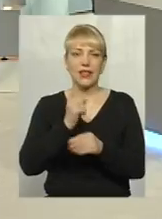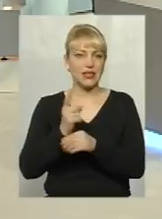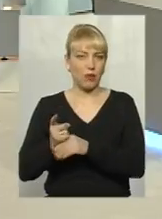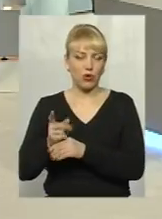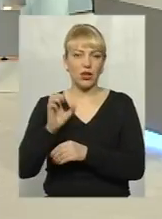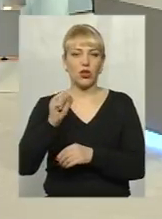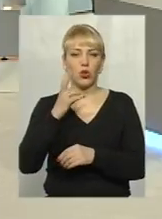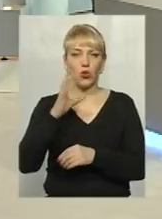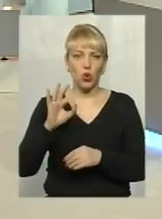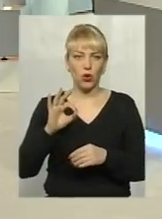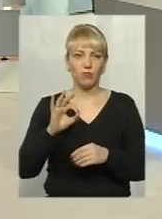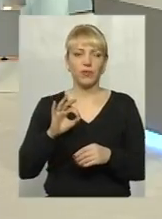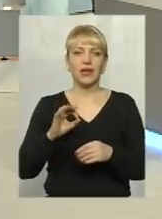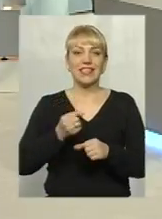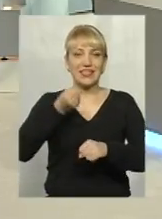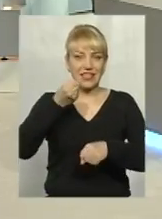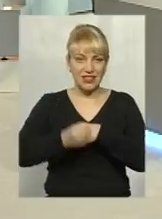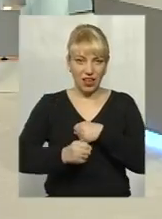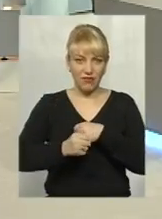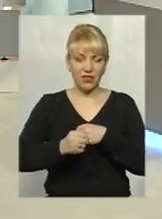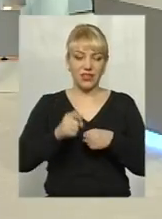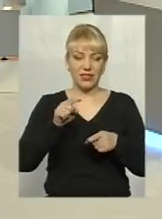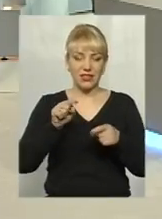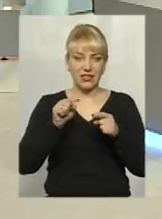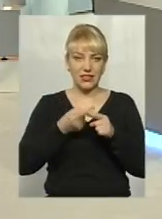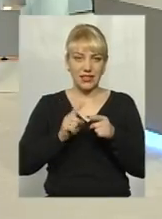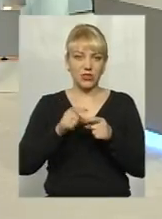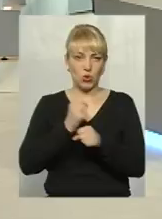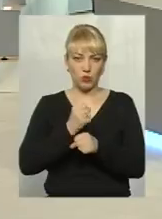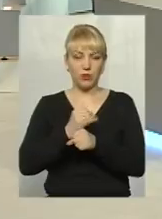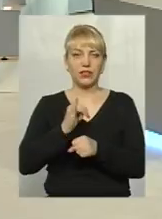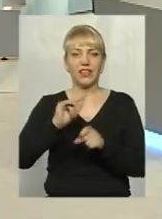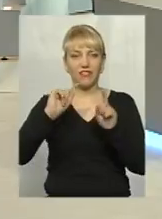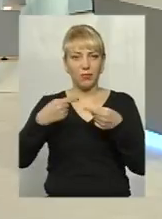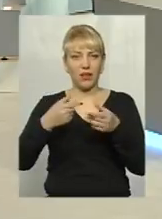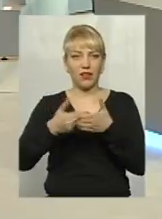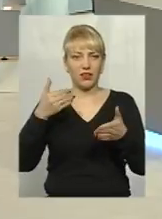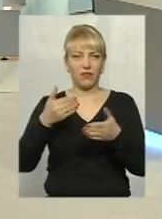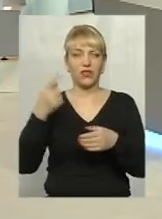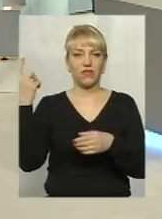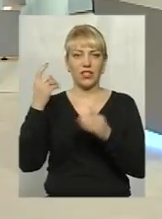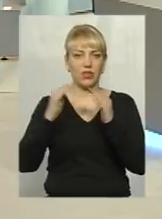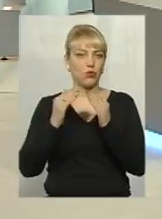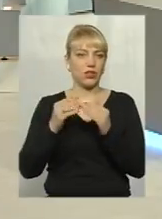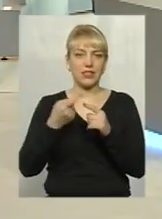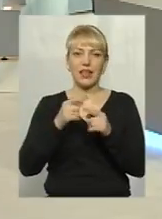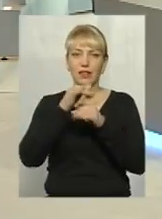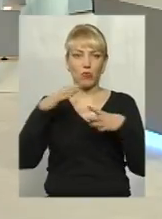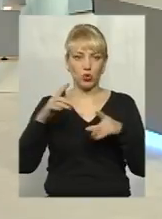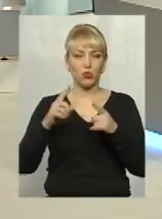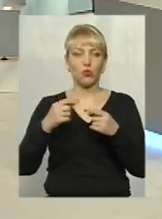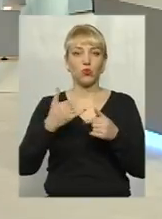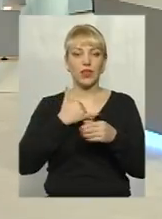заставити це зробити і вимагати це від приватного сектору ми не можемо. Тому і в нас